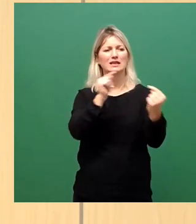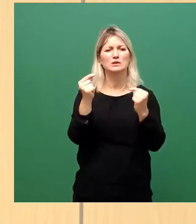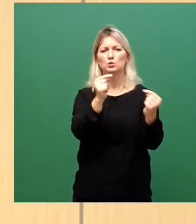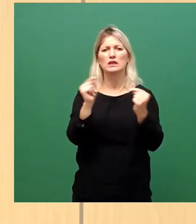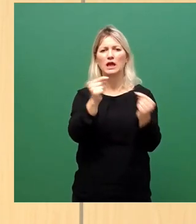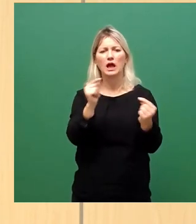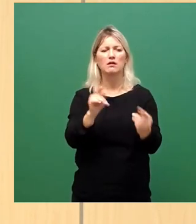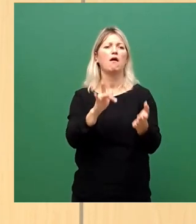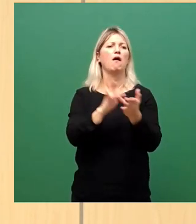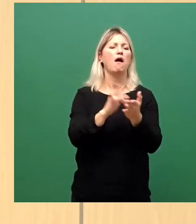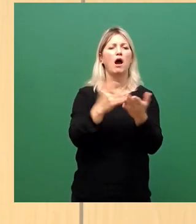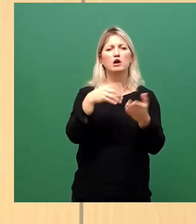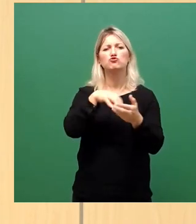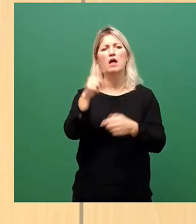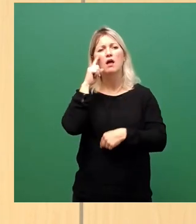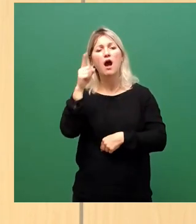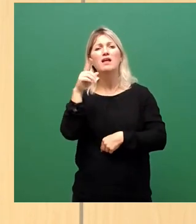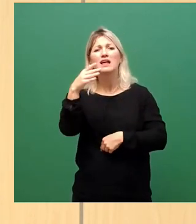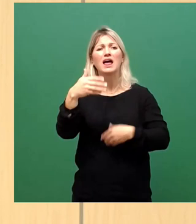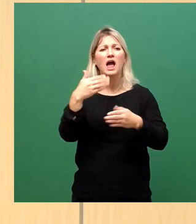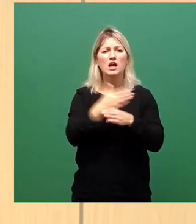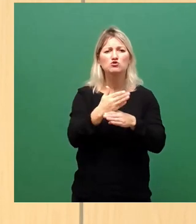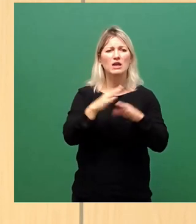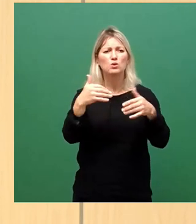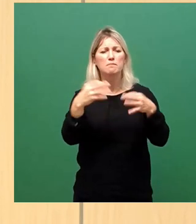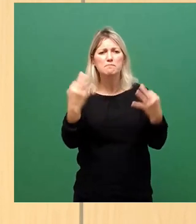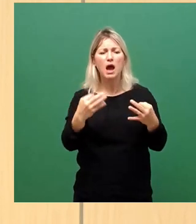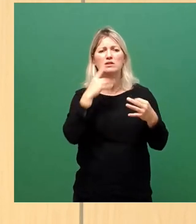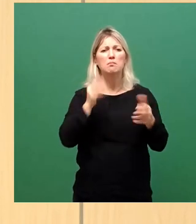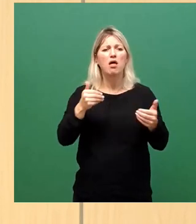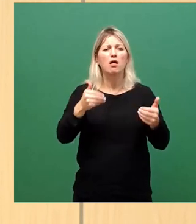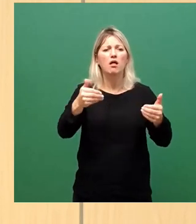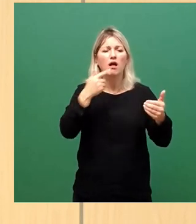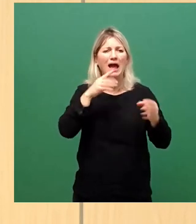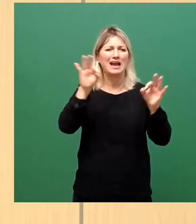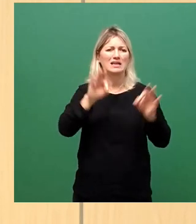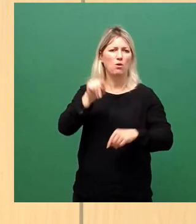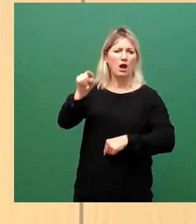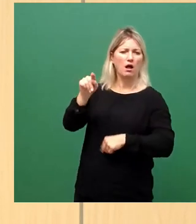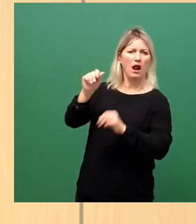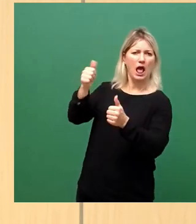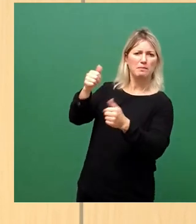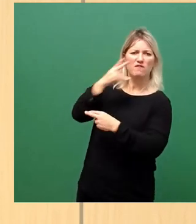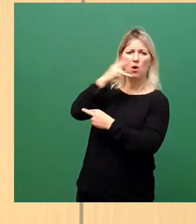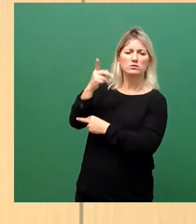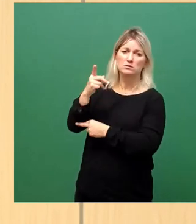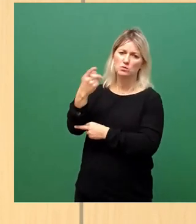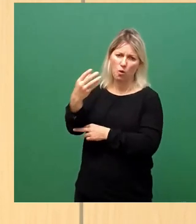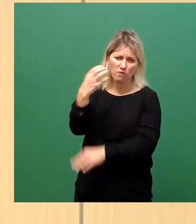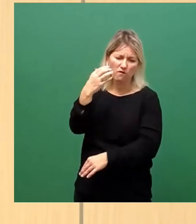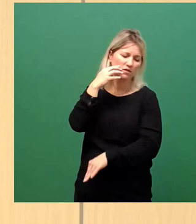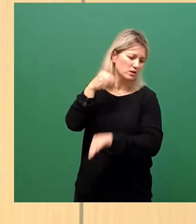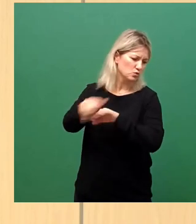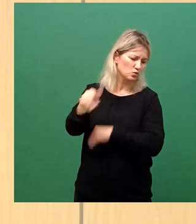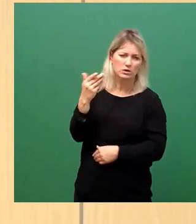Stadtrat dringende Entscheidungen verzögert hätten und dadurch sogar Menschenleben riskiert hätten. Solche Vorwürfe weisen wir deutlich zurück. Aus unserer